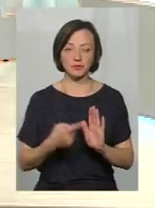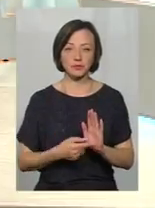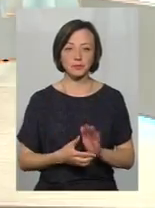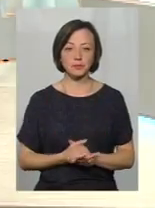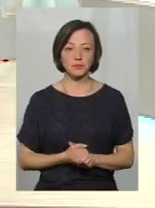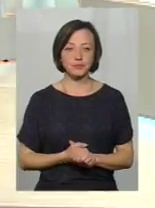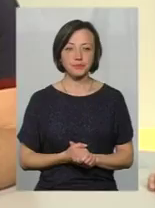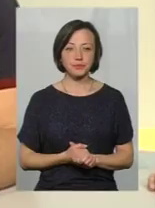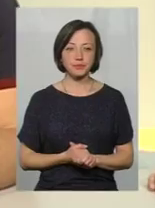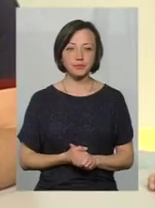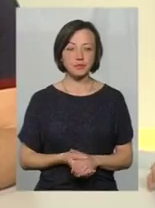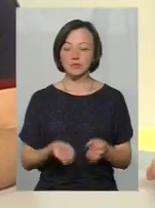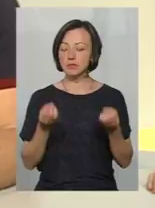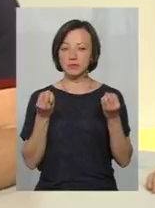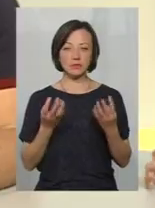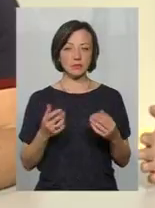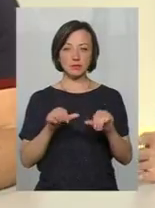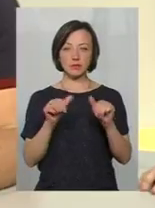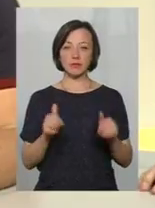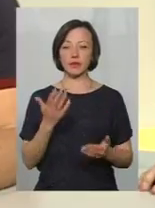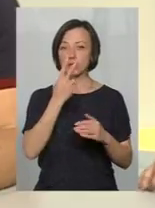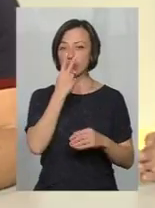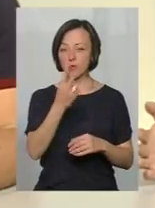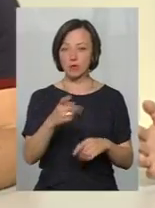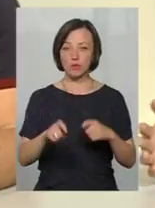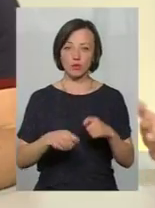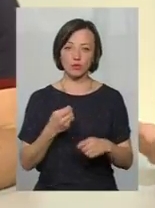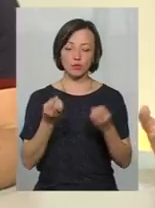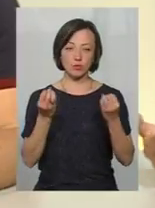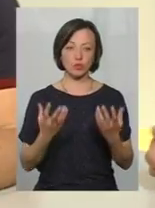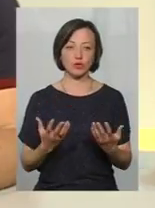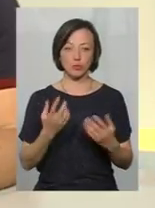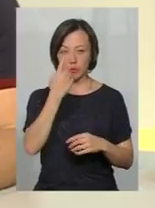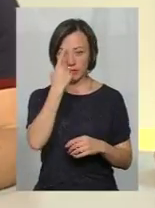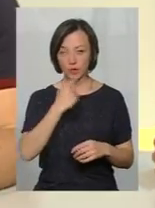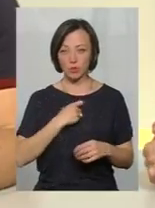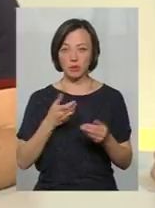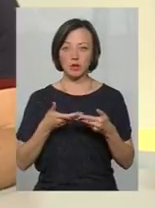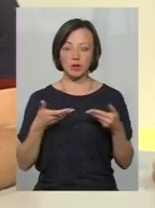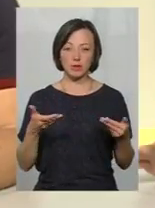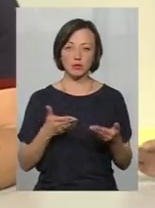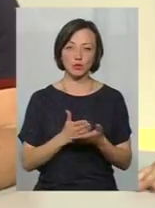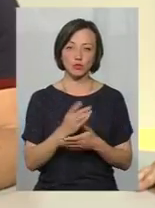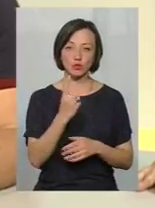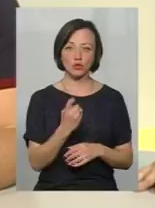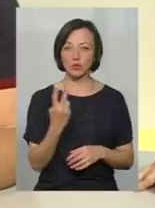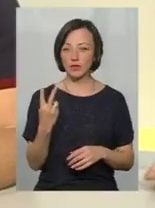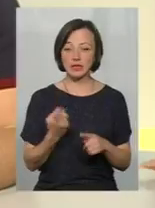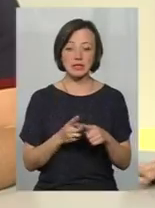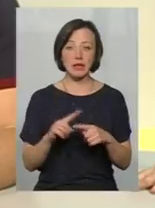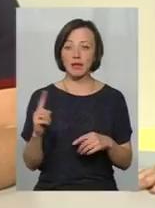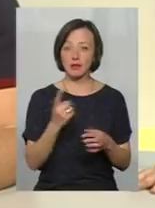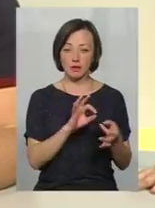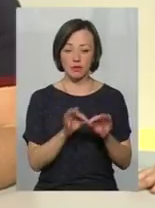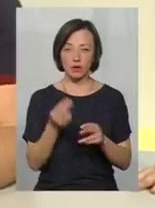формула дуже проста, якщо ти побачив правопорушення, просто повідомити нас через службу 102. Все, це єдина формула, яка